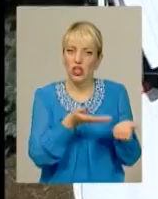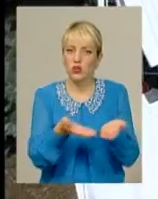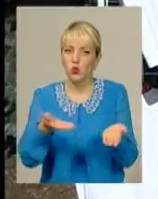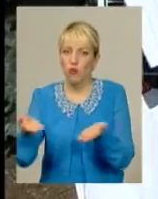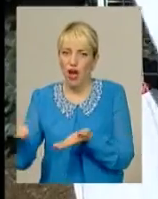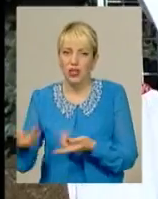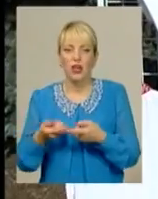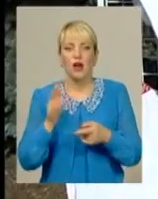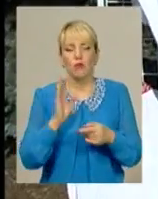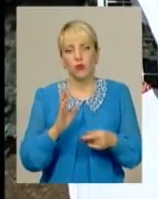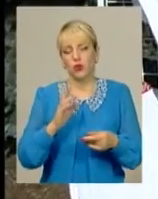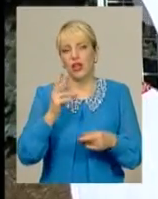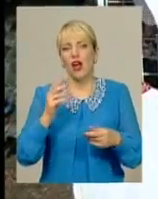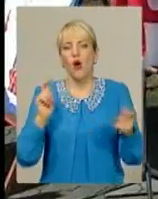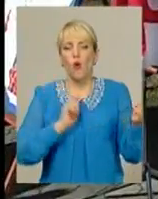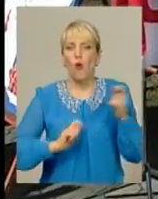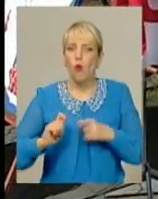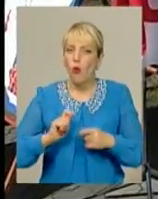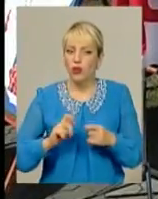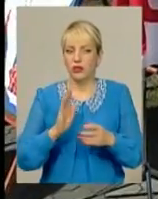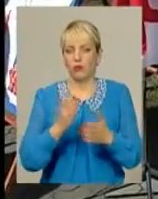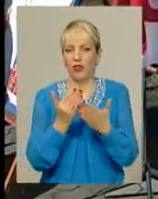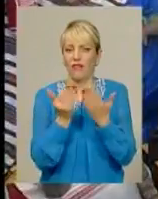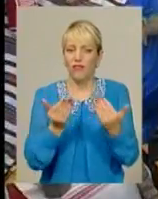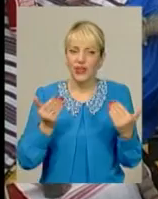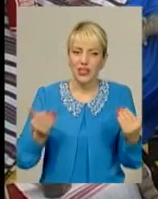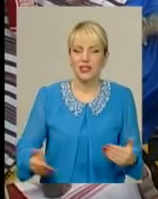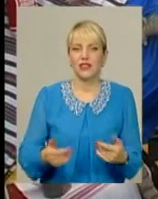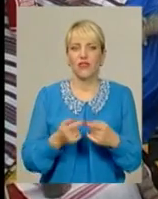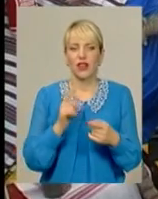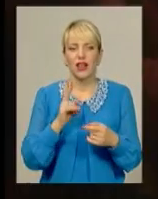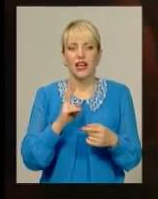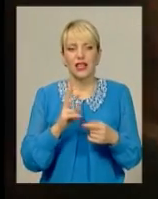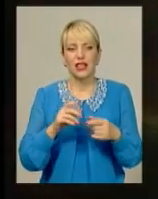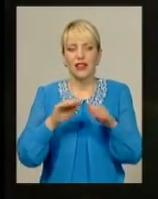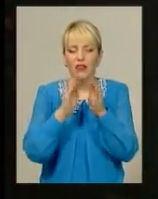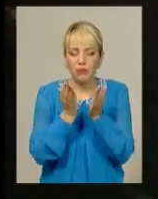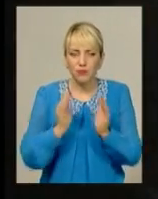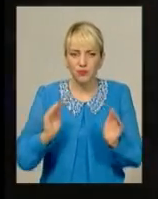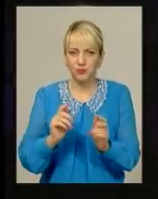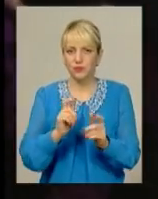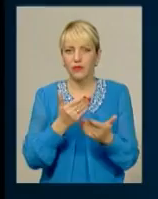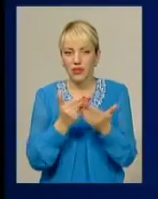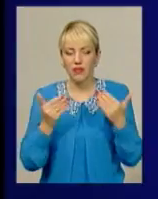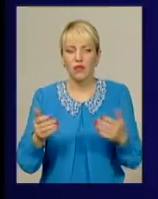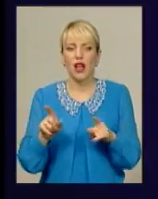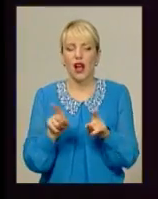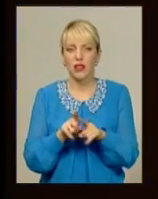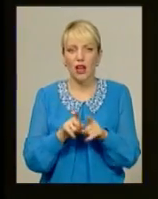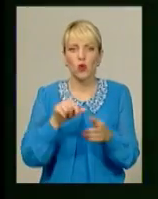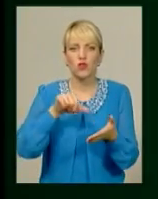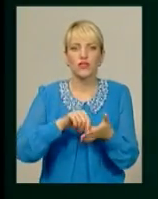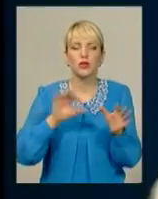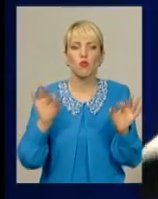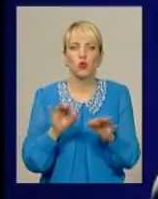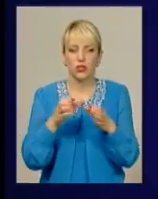покази традиційного одягу, вулична фотовиставка, виставка антикваріату та керамічних виробів, а також музичні виступи. Зокрема, фольклорного